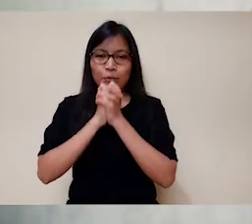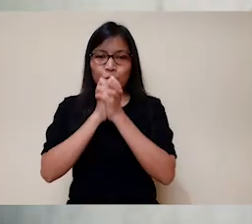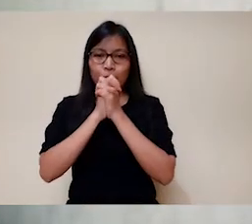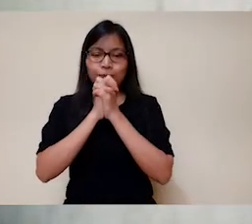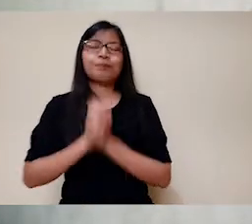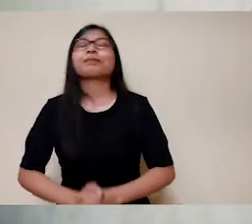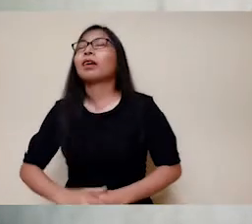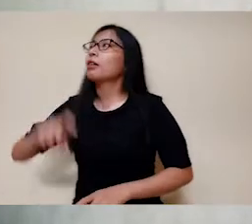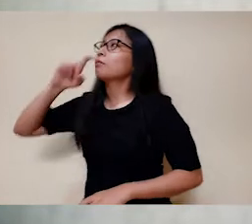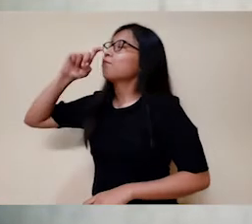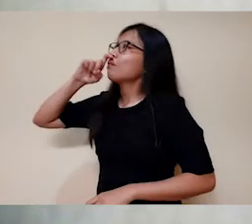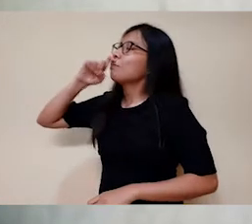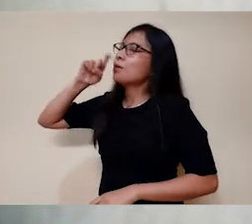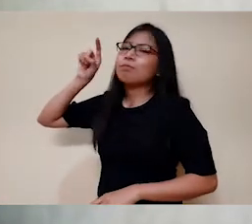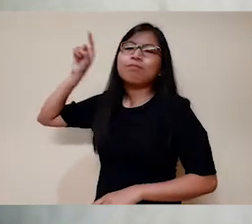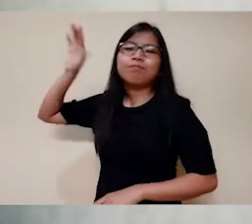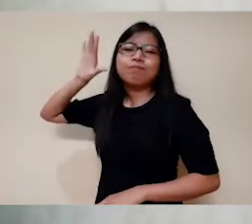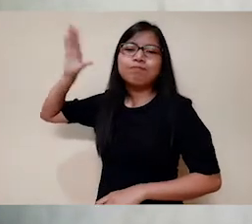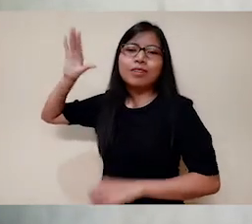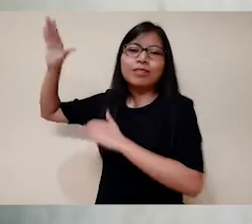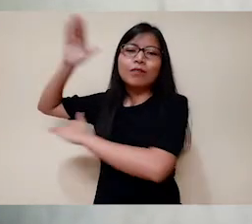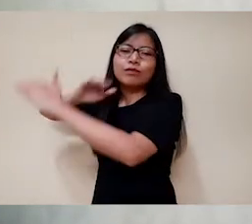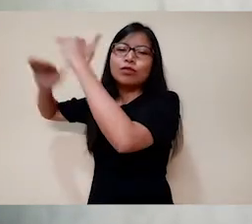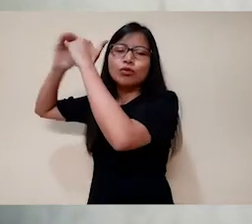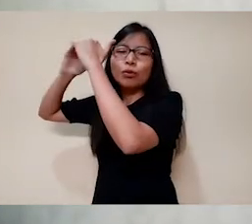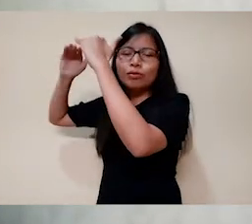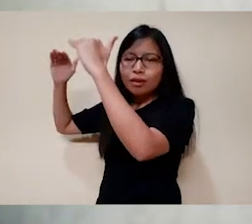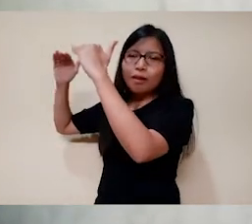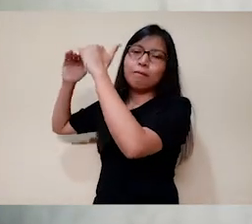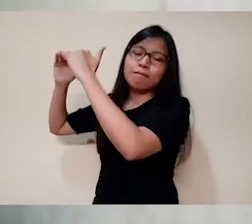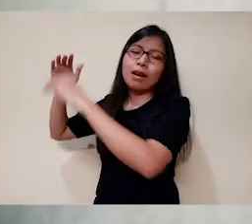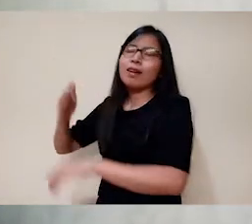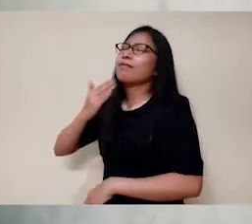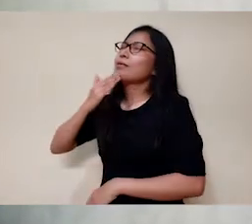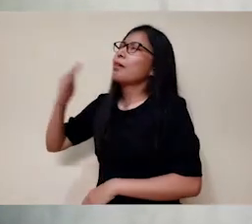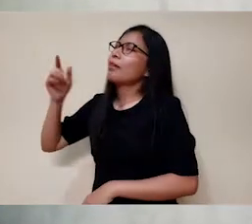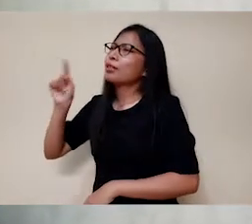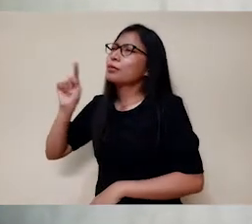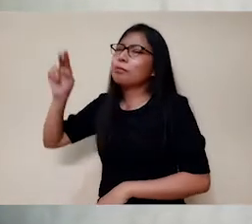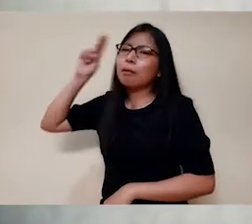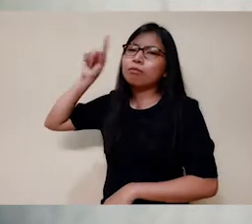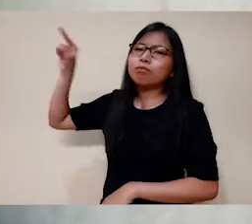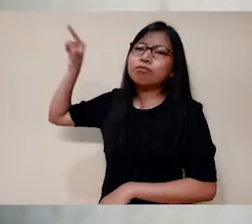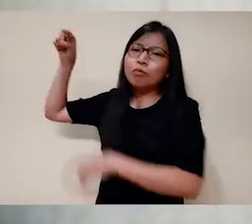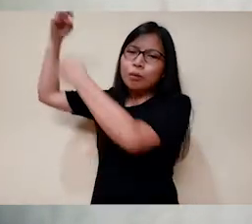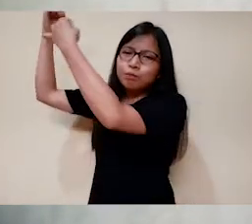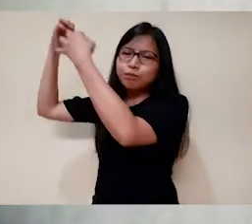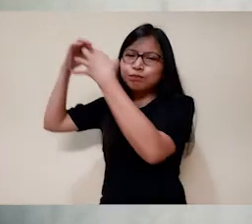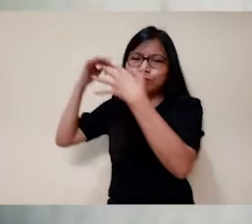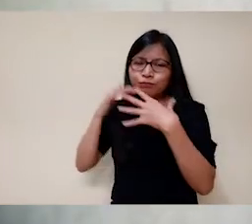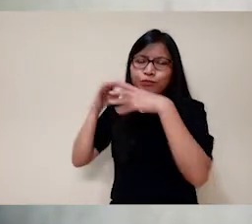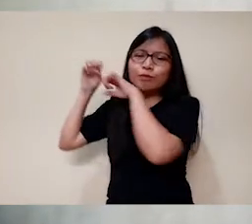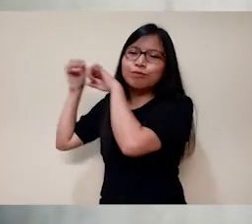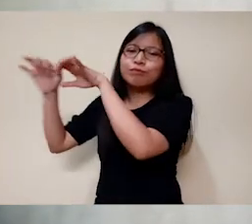sorga, terima kasih Bapak untuk anugerah yang kau berikan kepada kami. Untuk melihat kehidupan ini bukan hanya